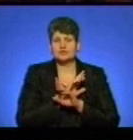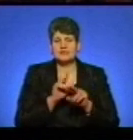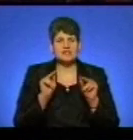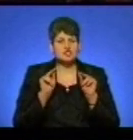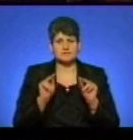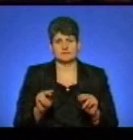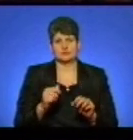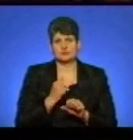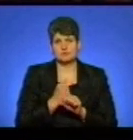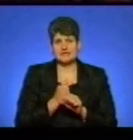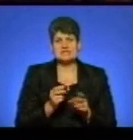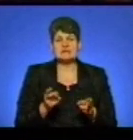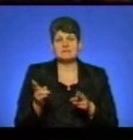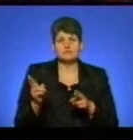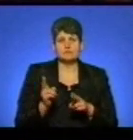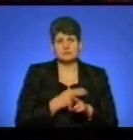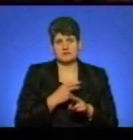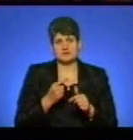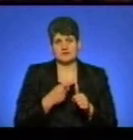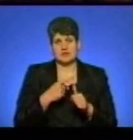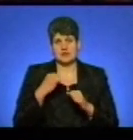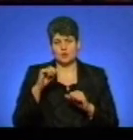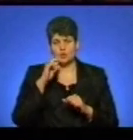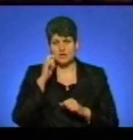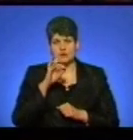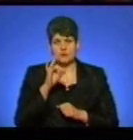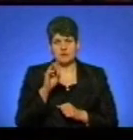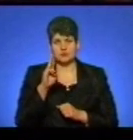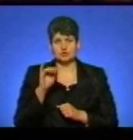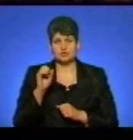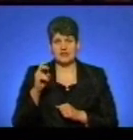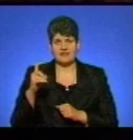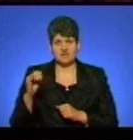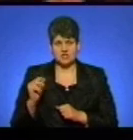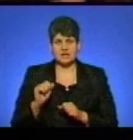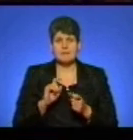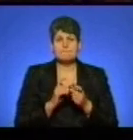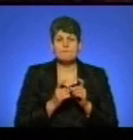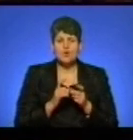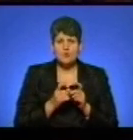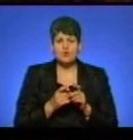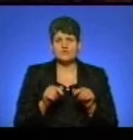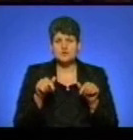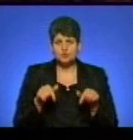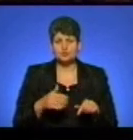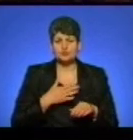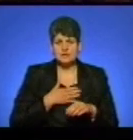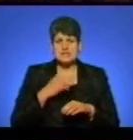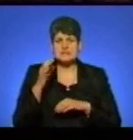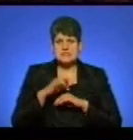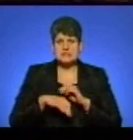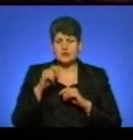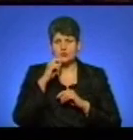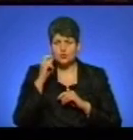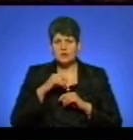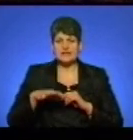залишившись звання Герою України Романа Шухевича, який боровся. Який боровся тут, нас, на Західній Україні, на